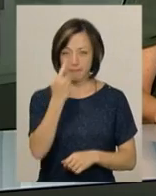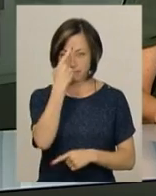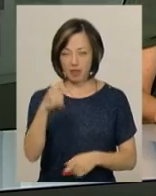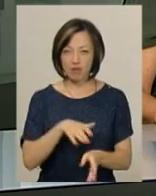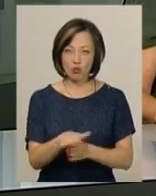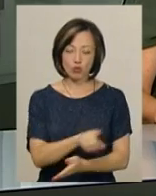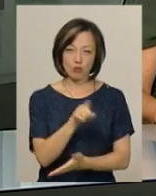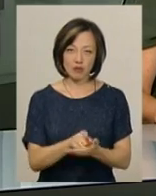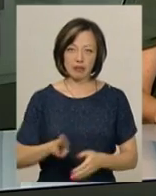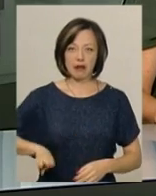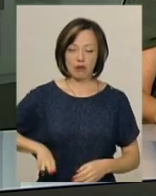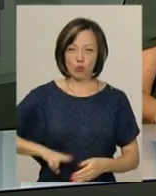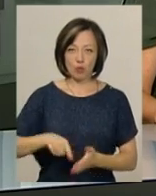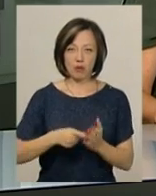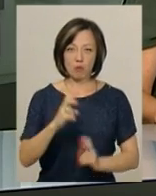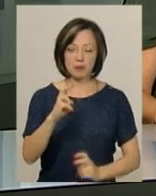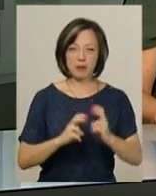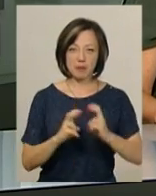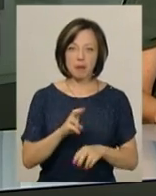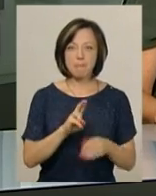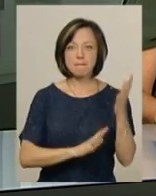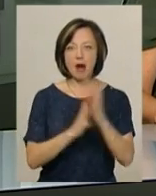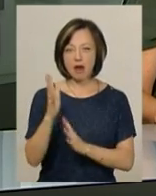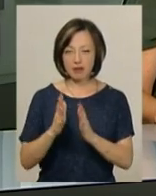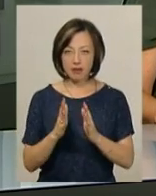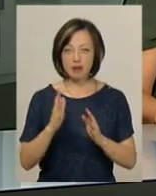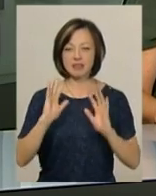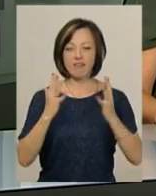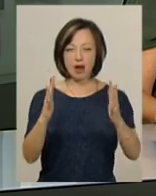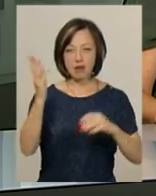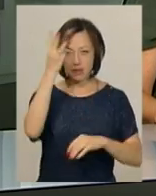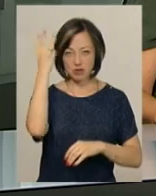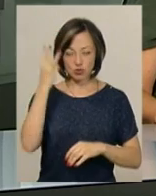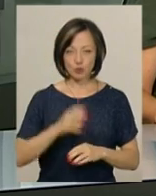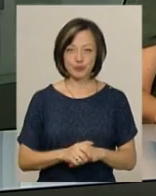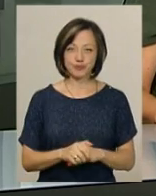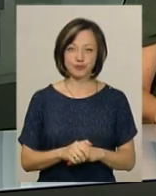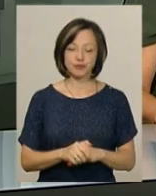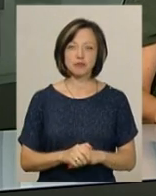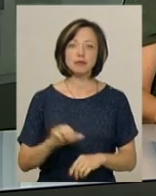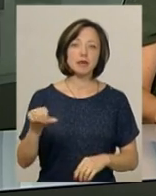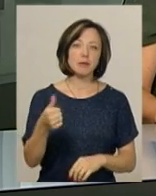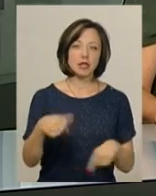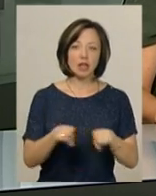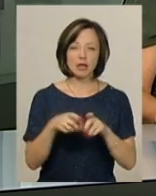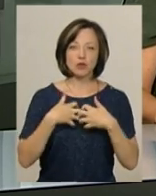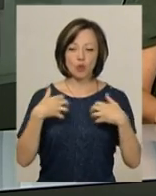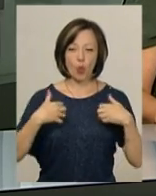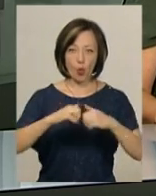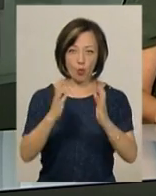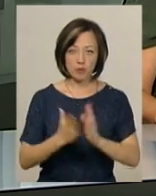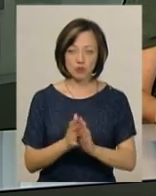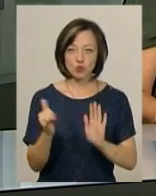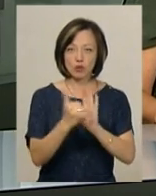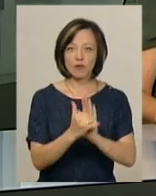виконувач обов'язків директора комунального підприємства парки і сквери Хмельницького Олександр Боднарчук. Перший такий зоокомплекс, нагадаю,